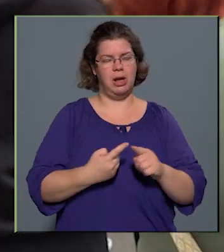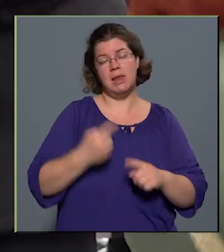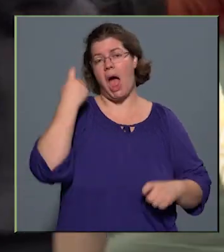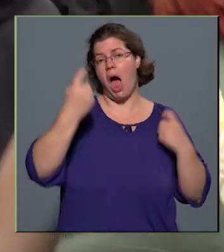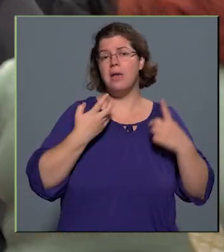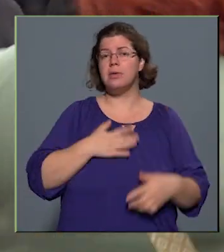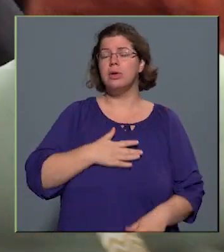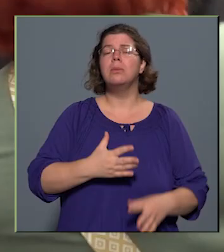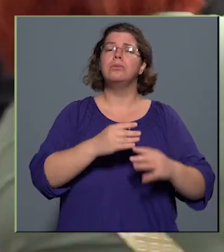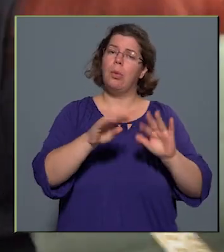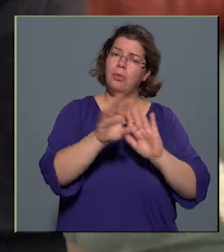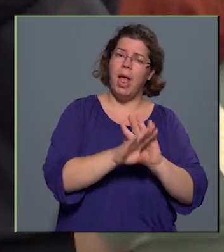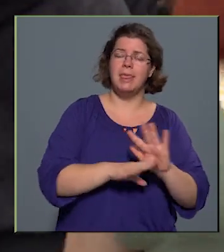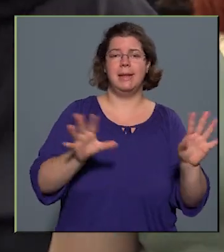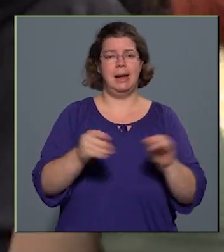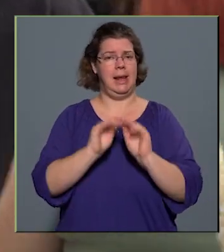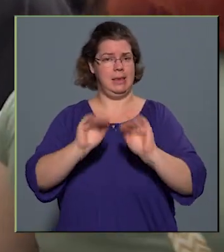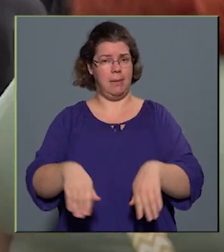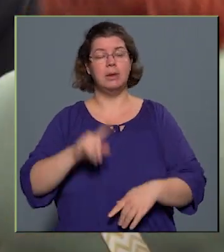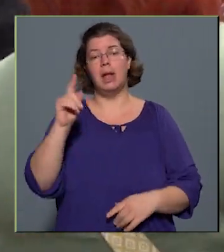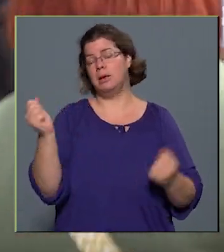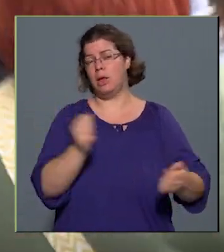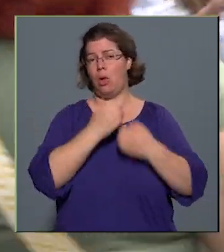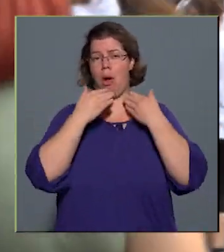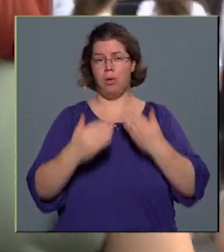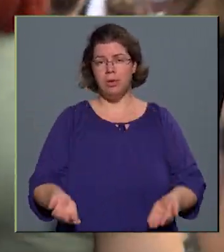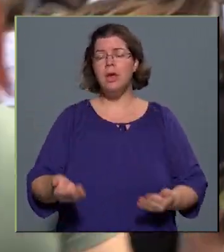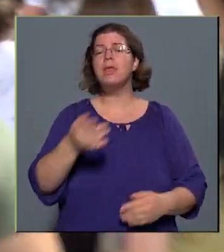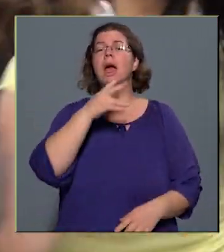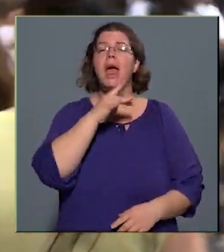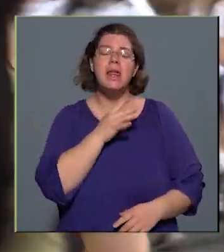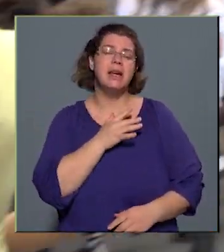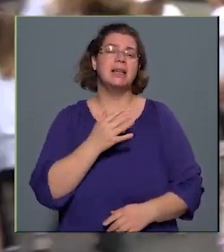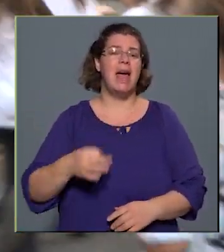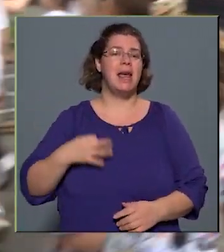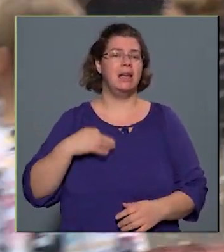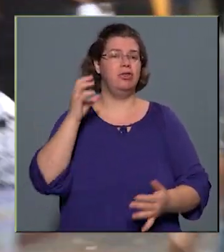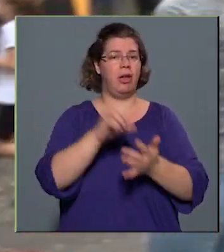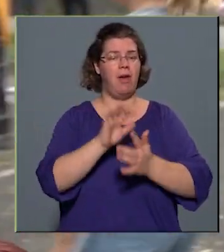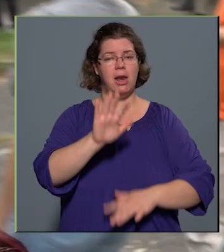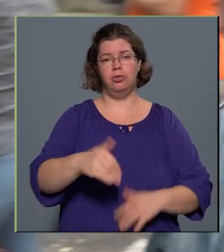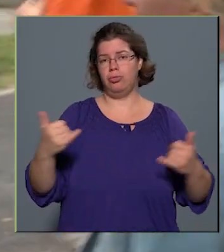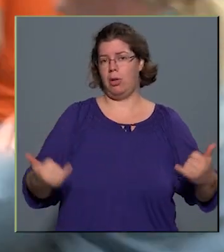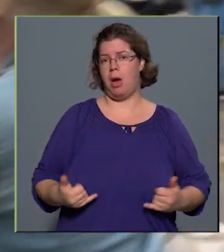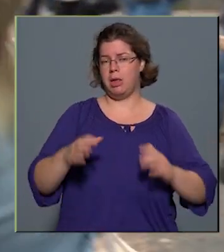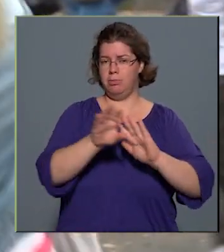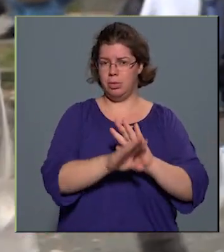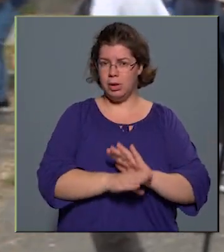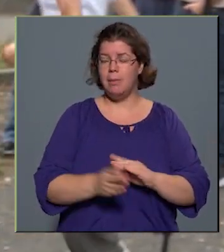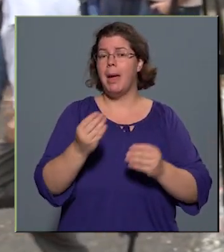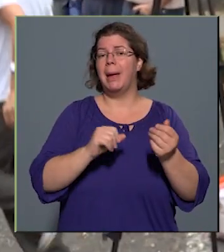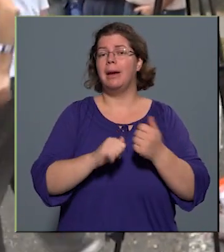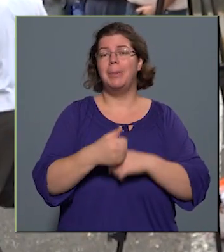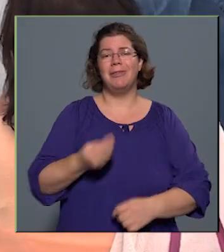gondolom számos feltétellel támogatott, de nagyon köszönjük a Richter Egészségvárosnak a mai programját, hiszen a